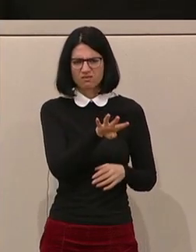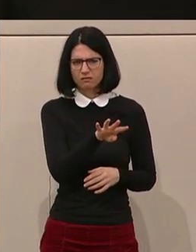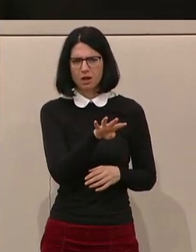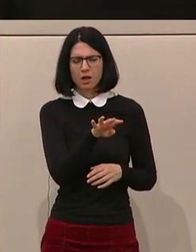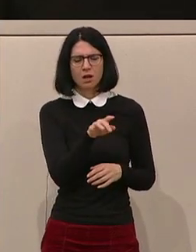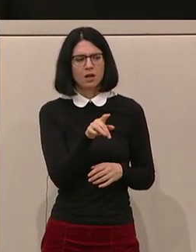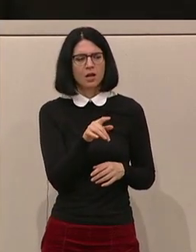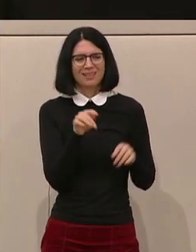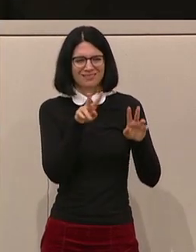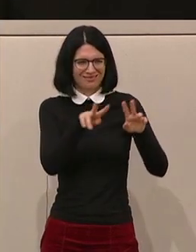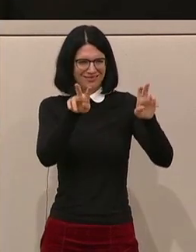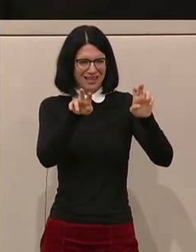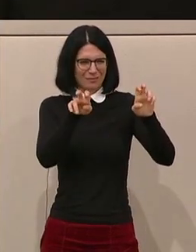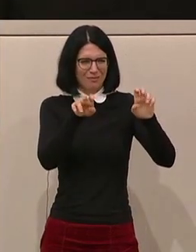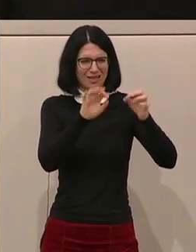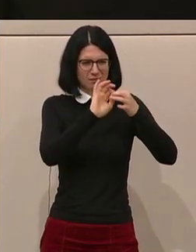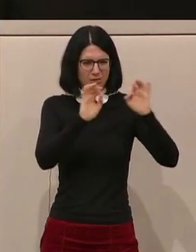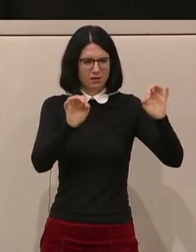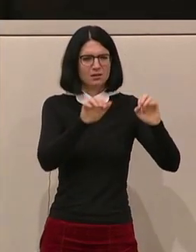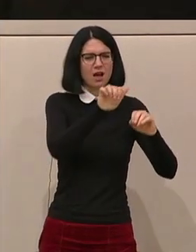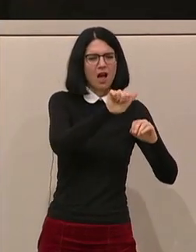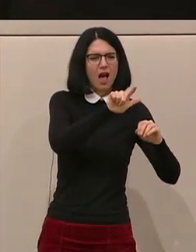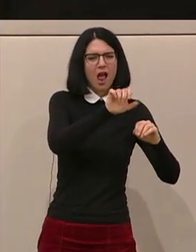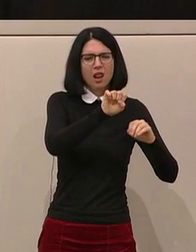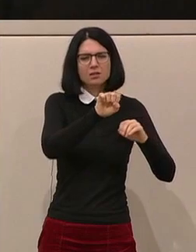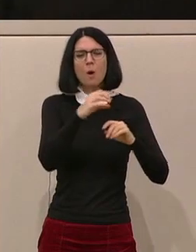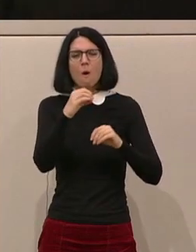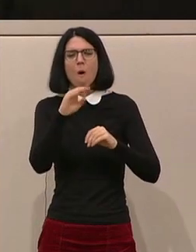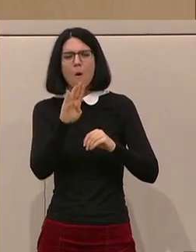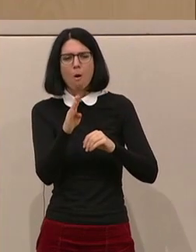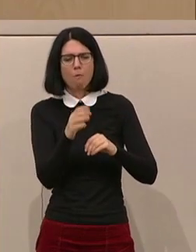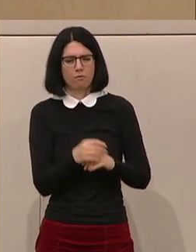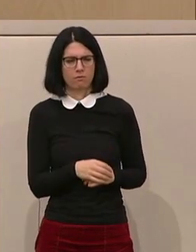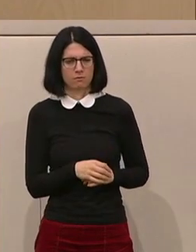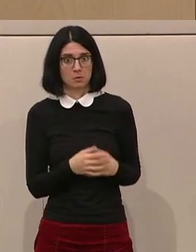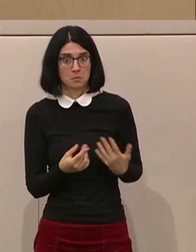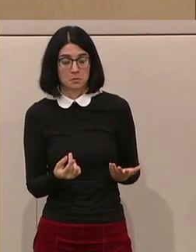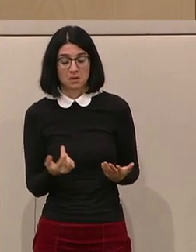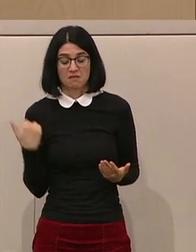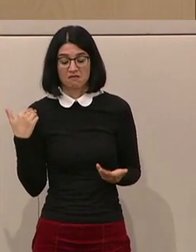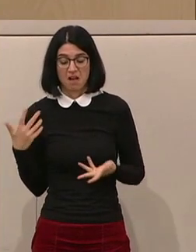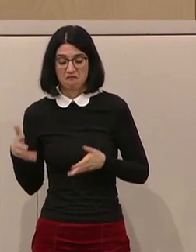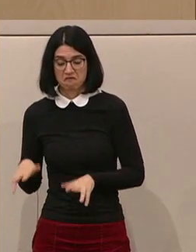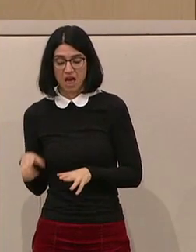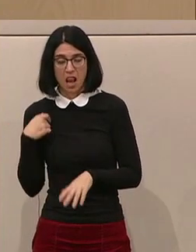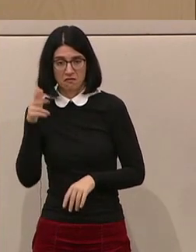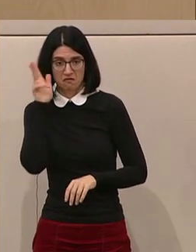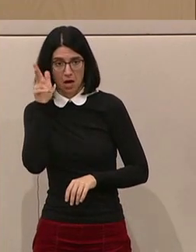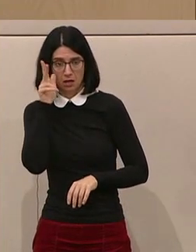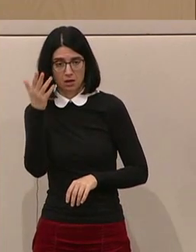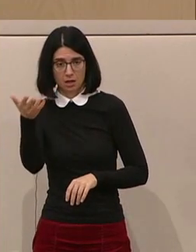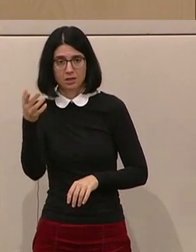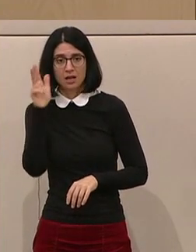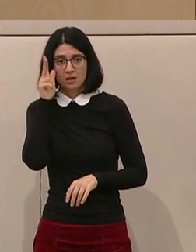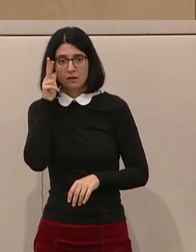die diese als ob Bestimmung hat, möchte ich nur sagen, es gab ja einen entsprechenden Fall in Frankreich,